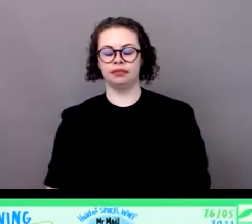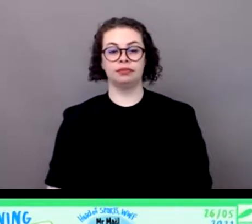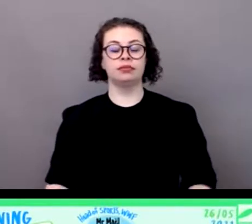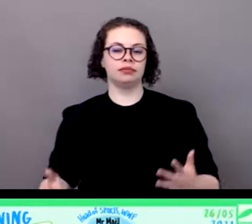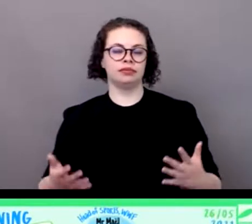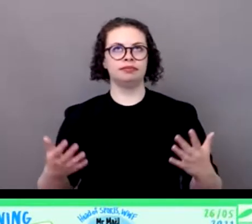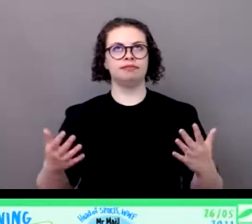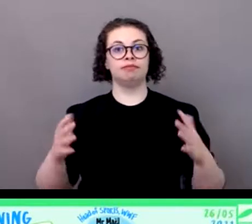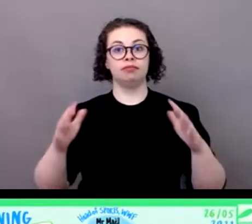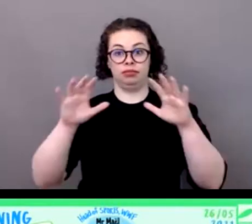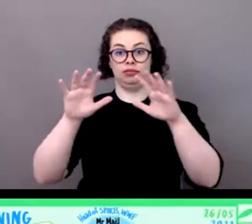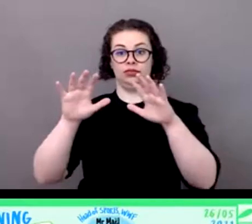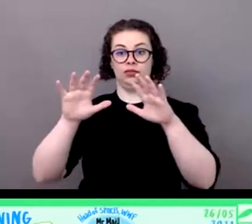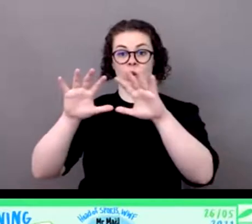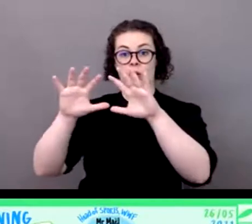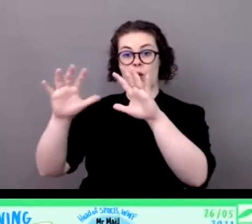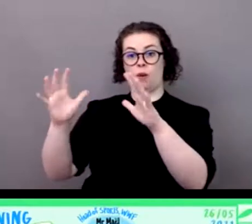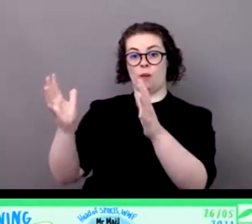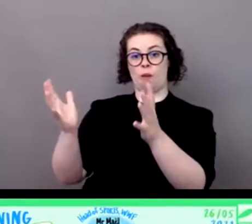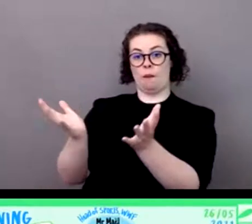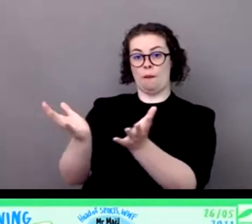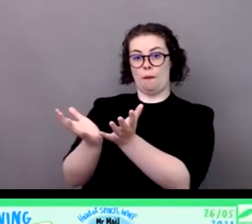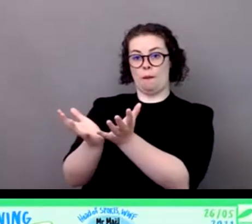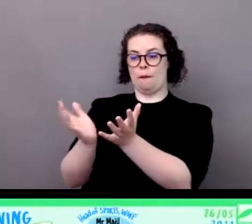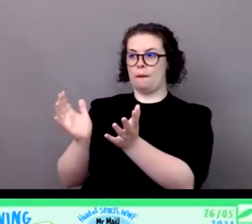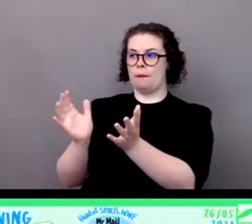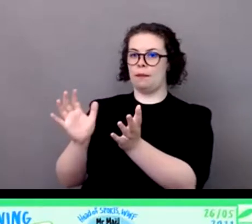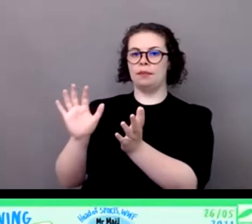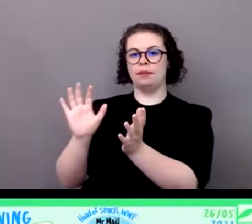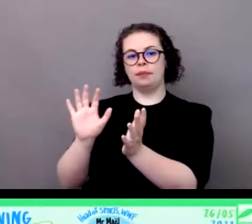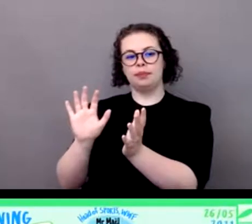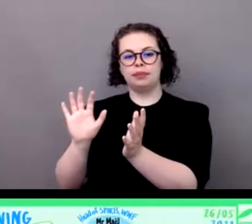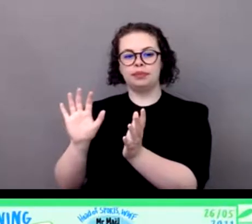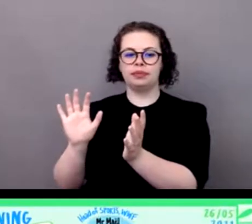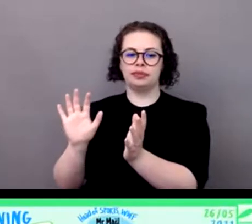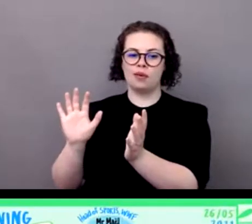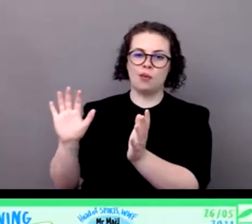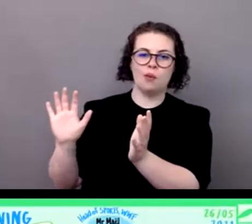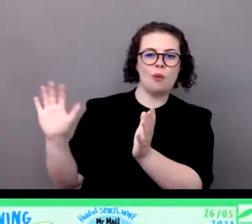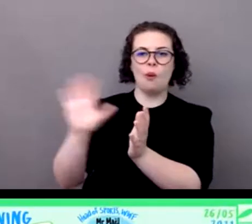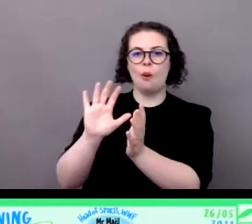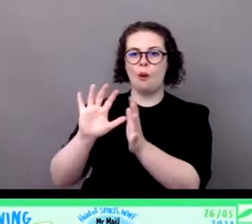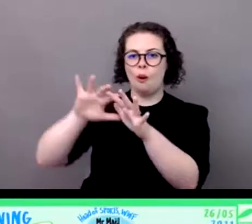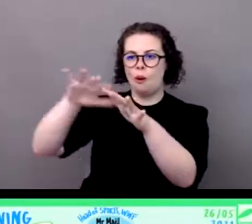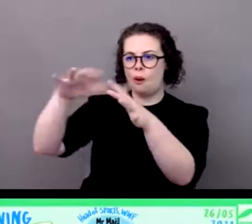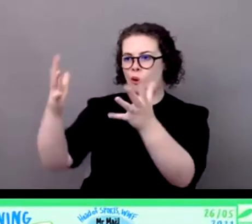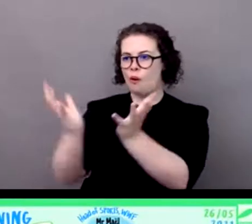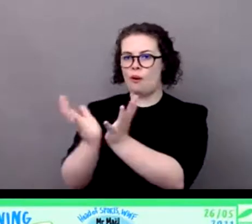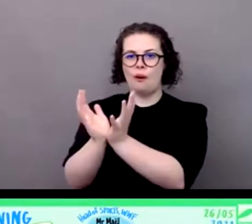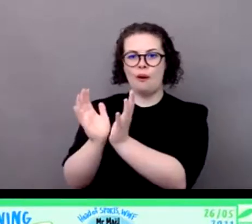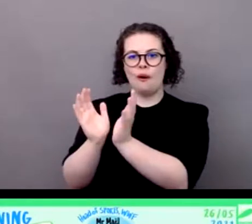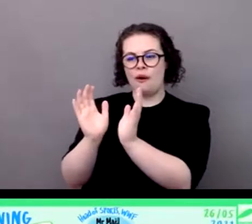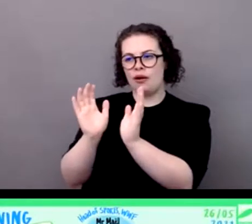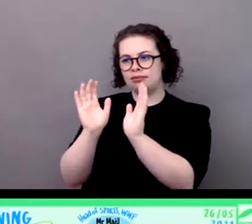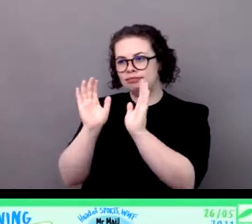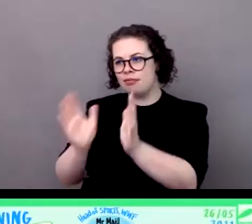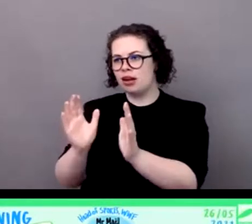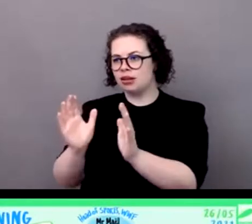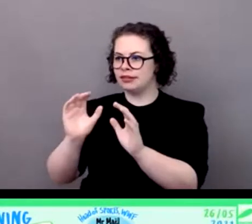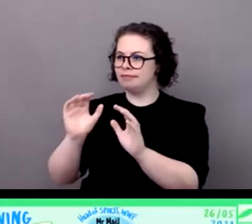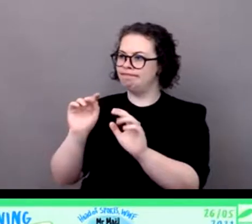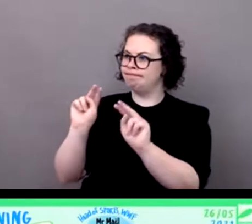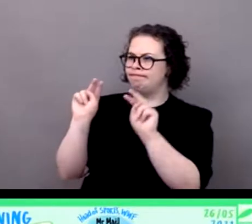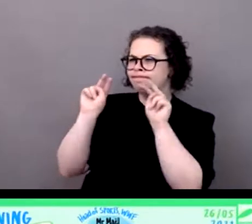'elle idéaux de pratique et de consommation on promeut à travers son spectacle sportif sa